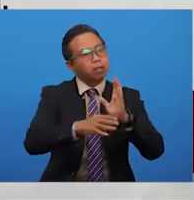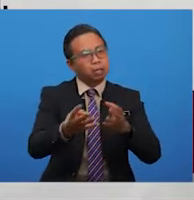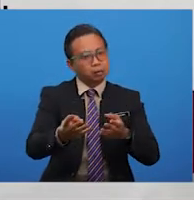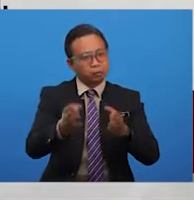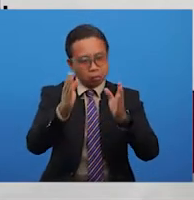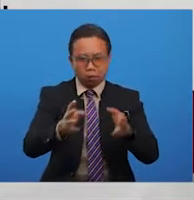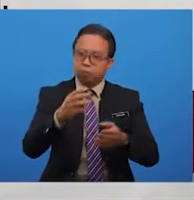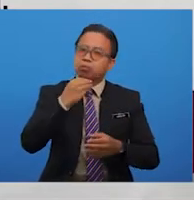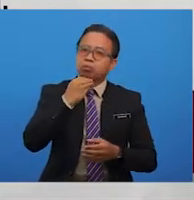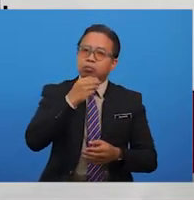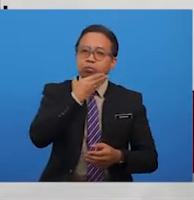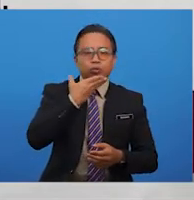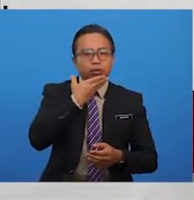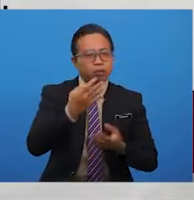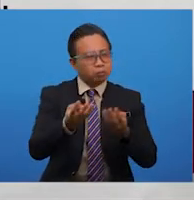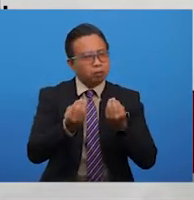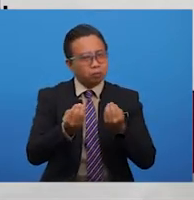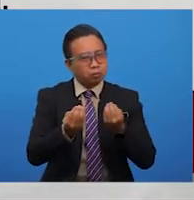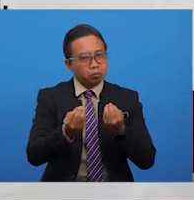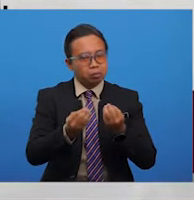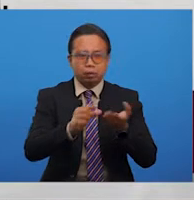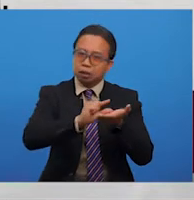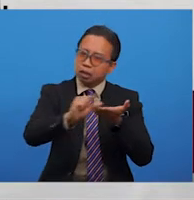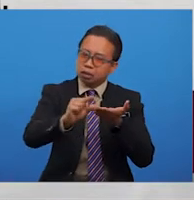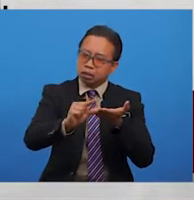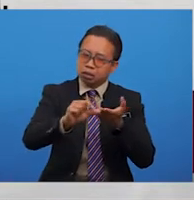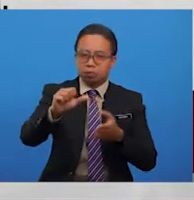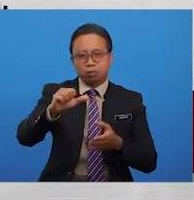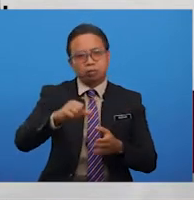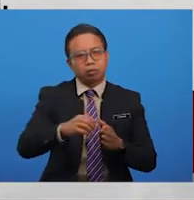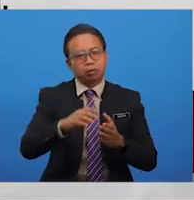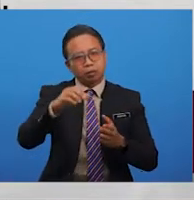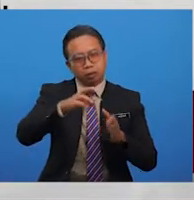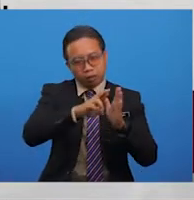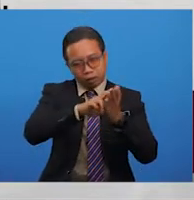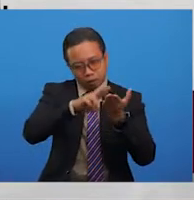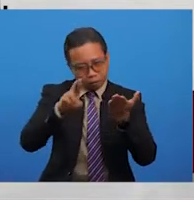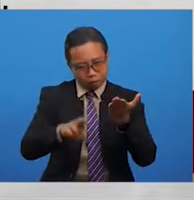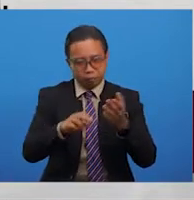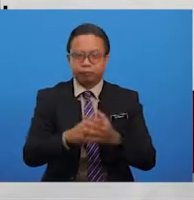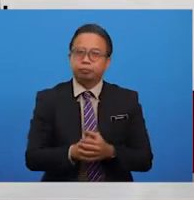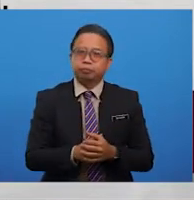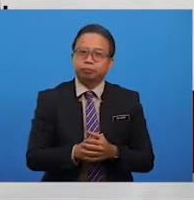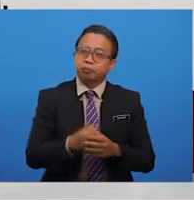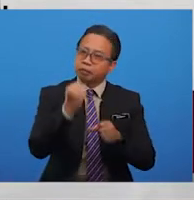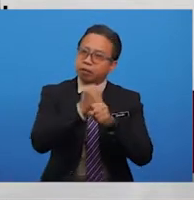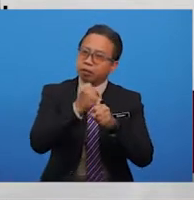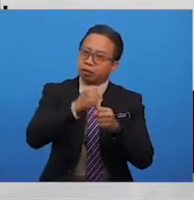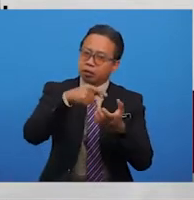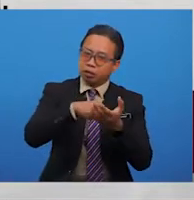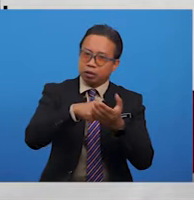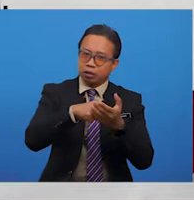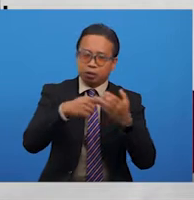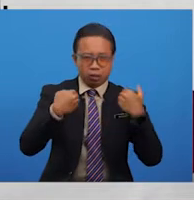remaja kerana gaji yang ditawarkan kurang lumayan. Selain itu, pekerjaan ini juga